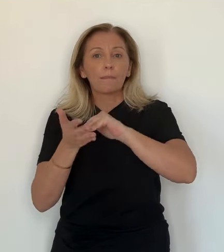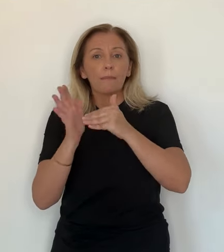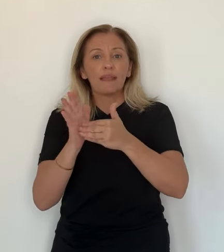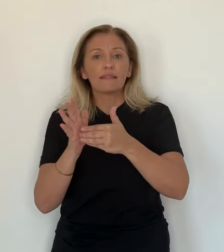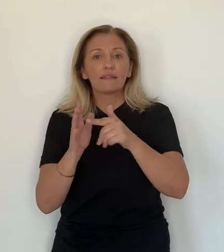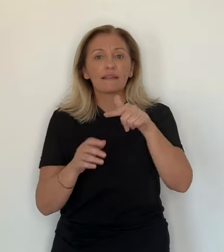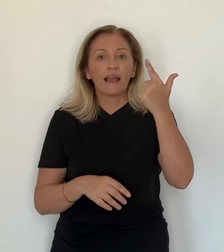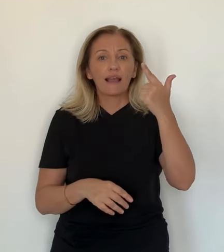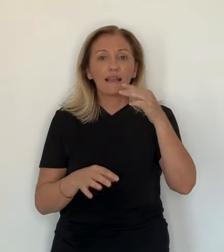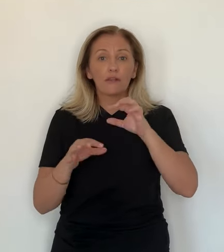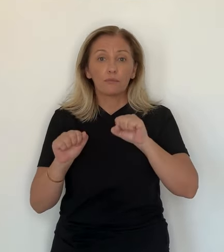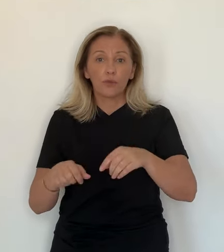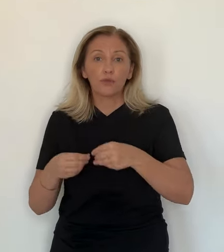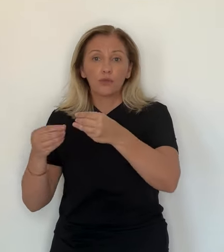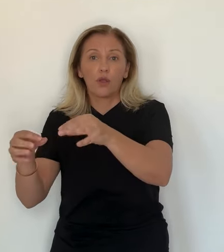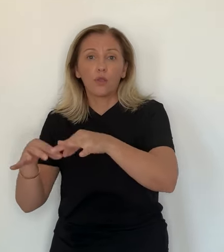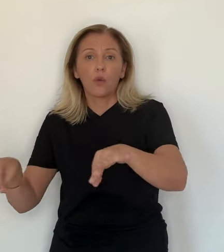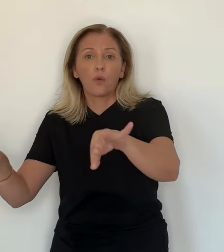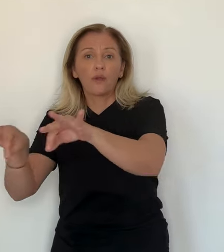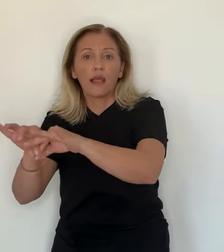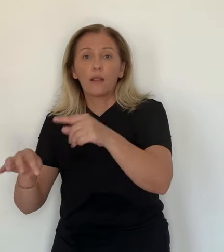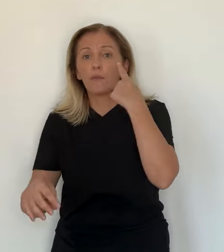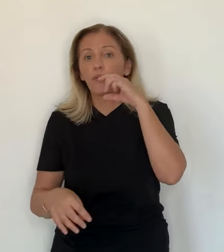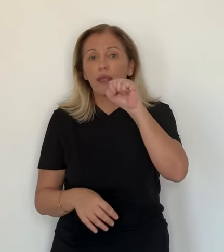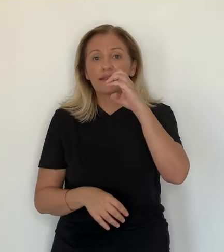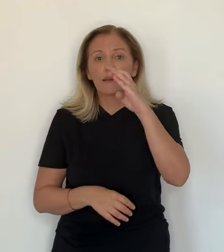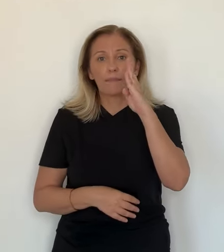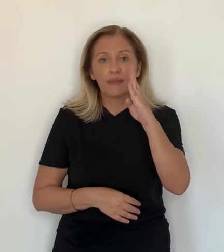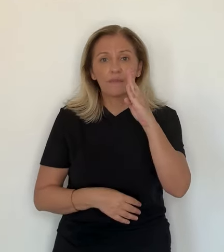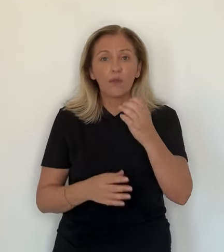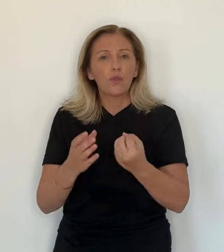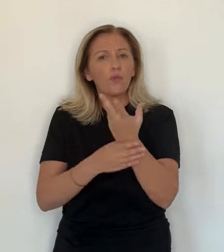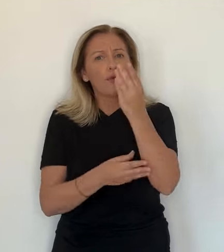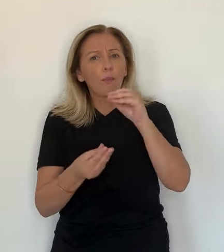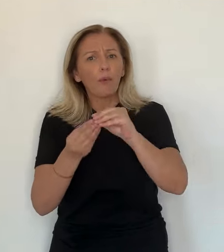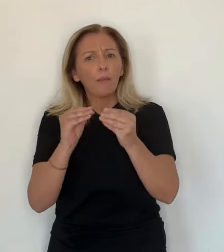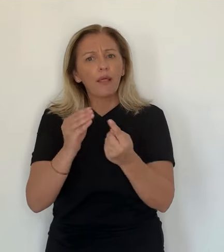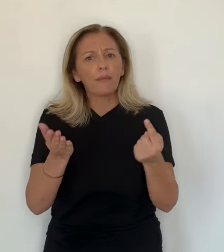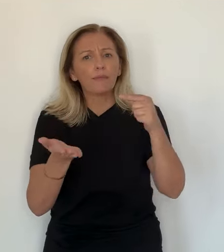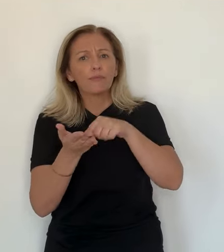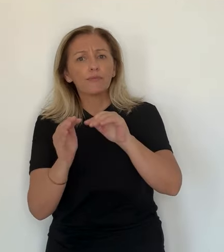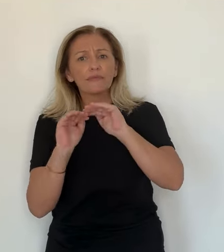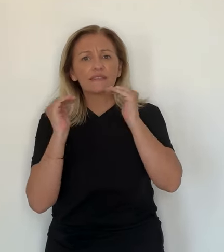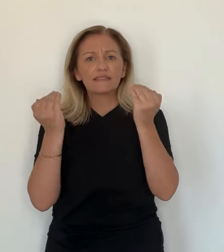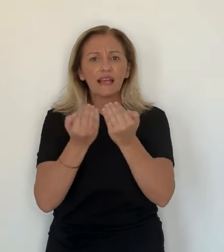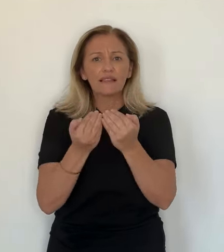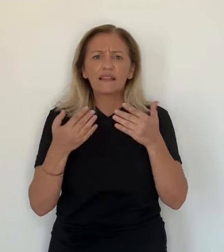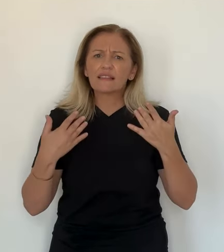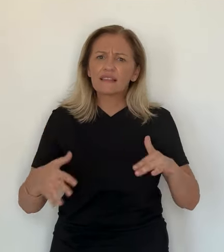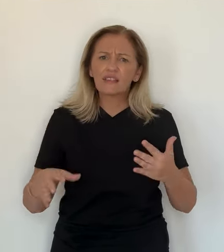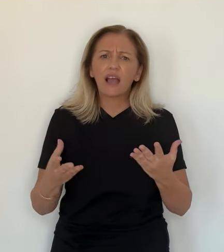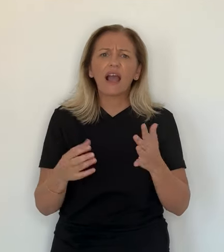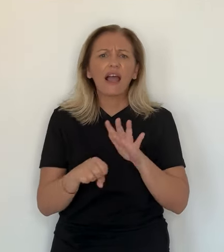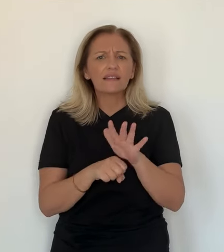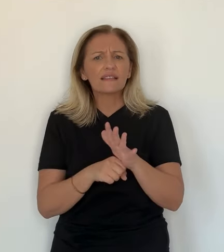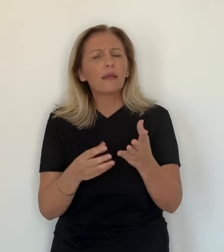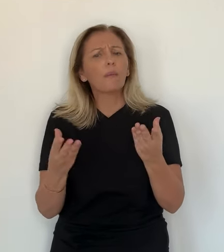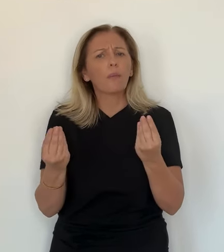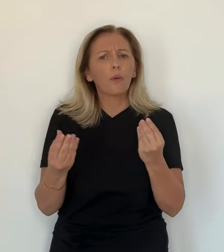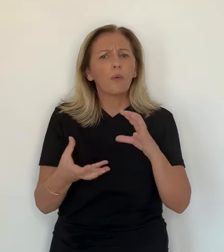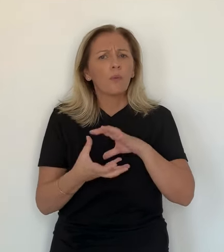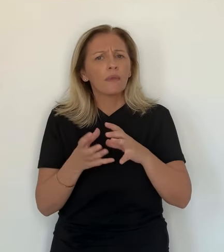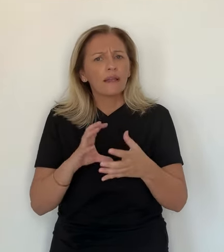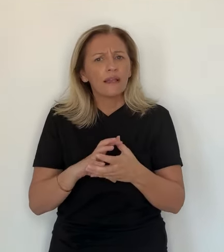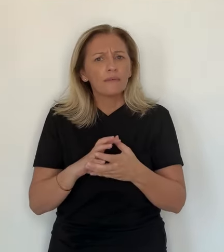caisson autostable qui ensuite permettra de récupérer 130 m2 de locaux qui seront mis à la disposition du club. Un nouveau